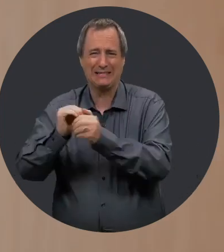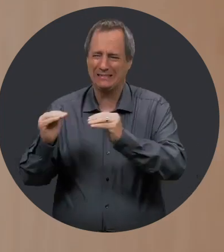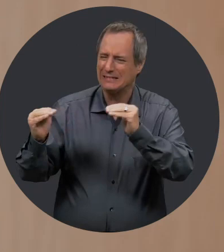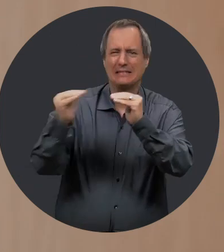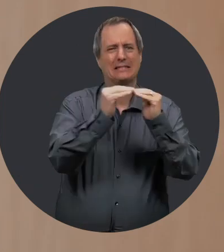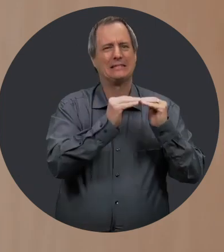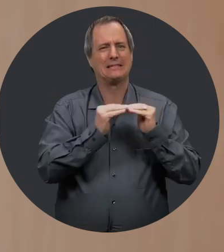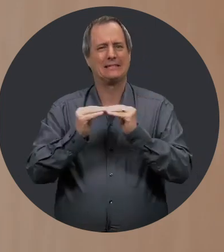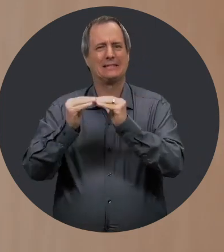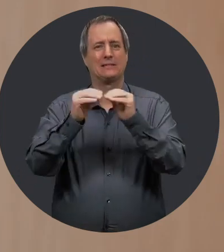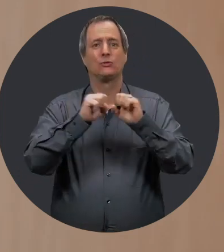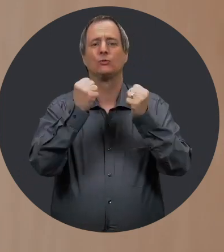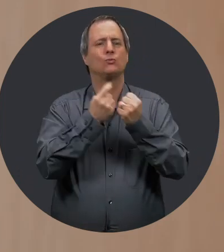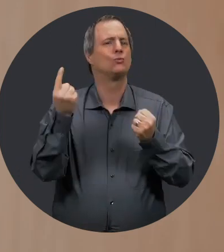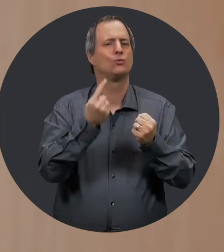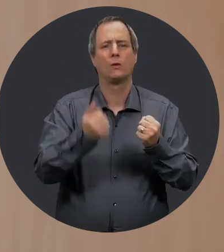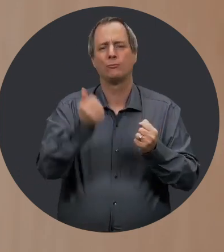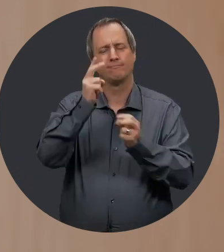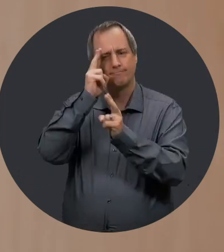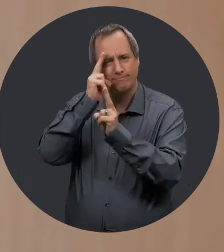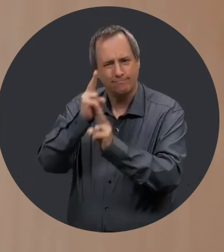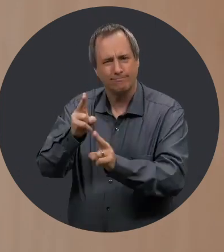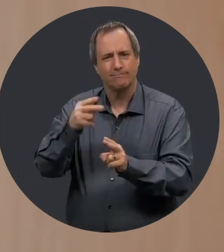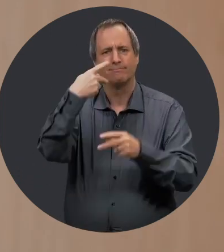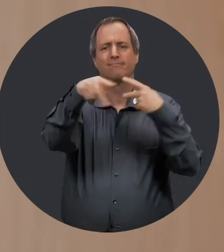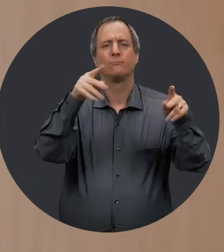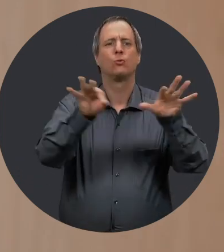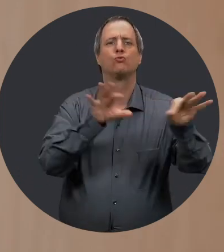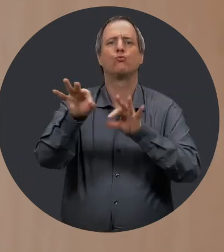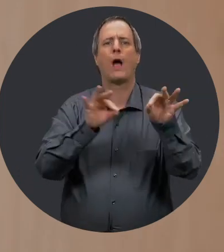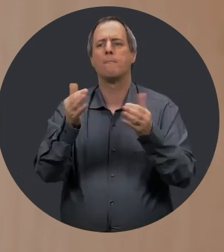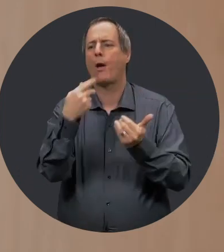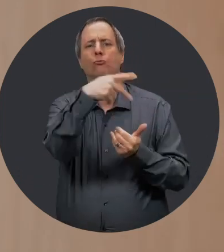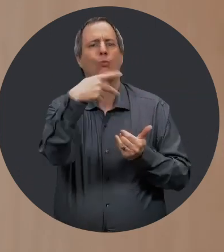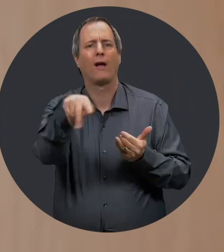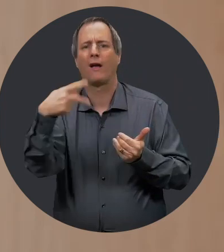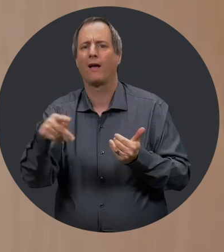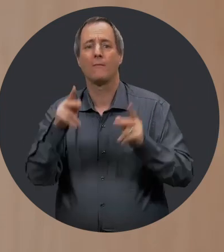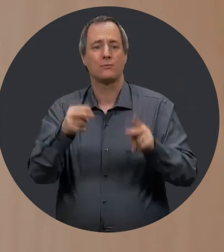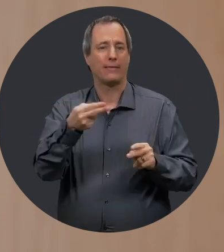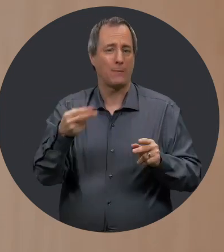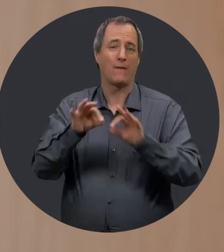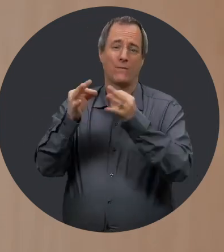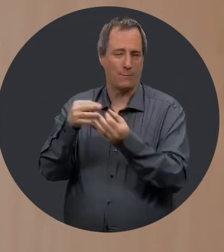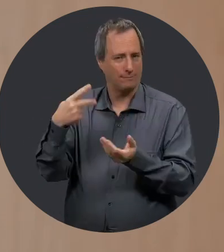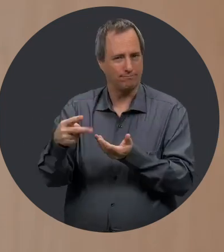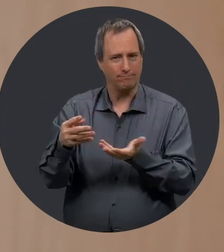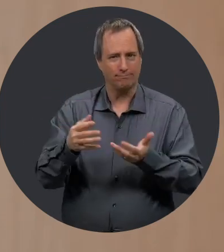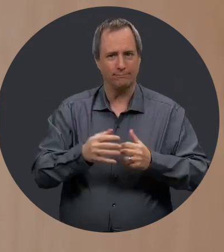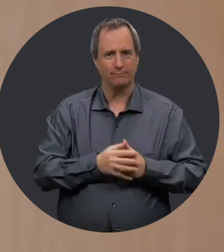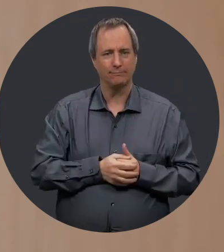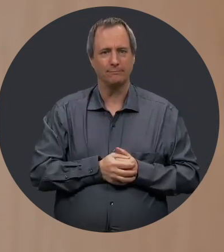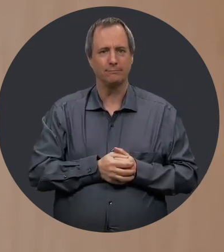solidaire, équitable. Une société toujours de plus en plus respectueuse des choix et des besoins des personnes